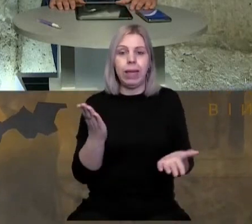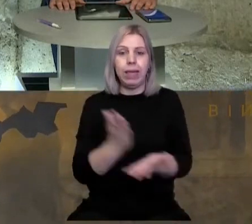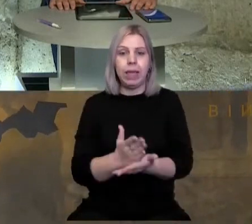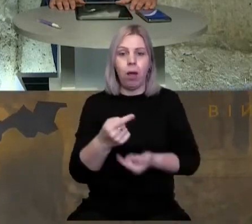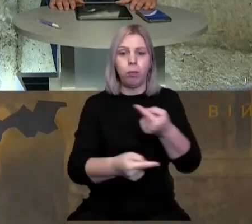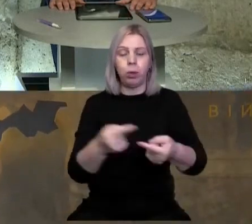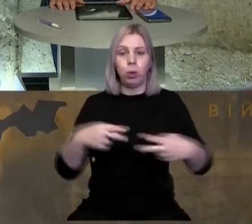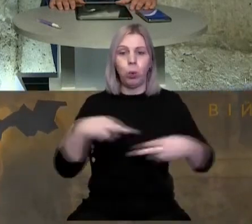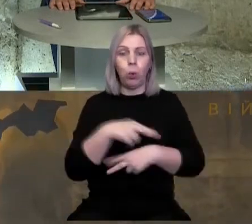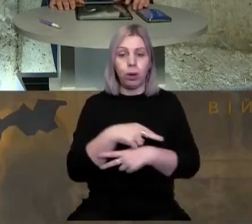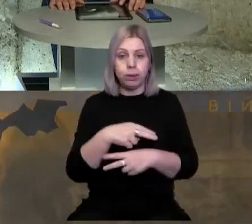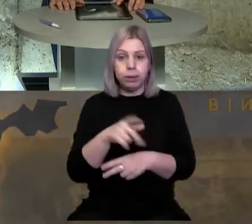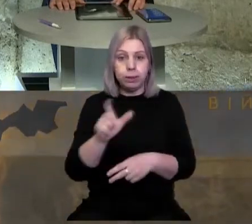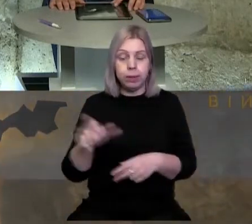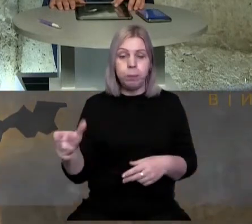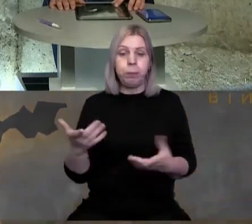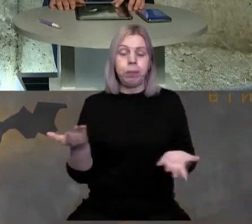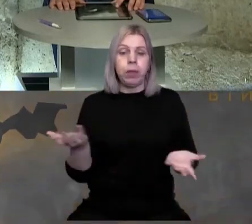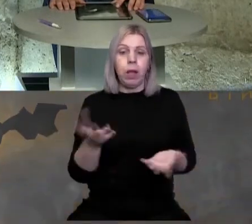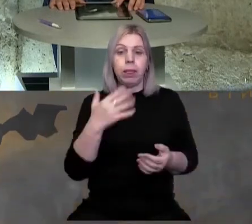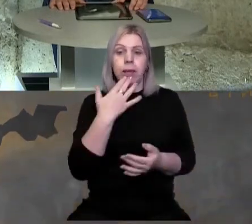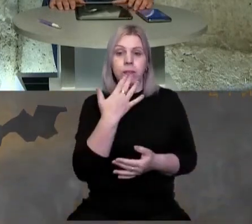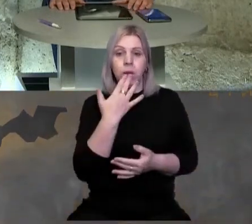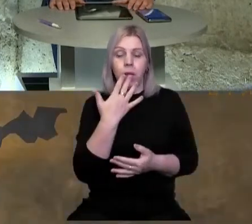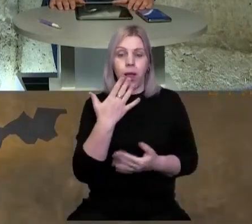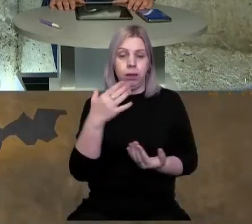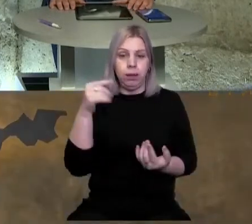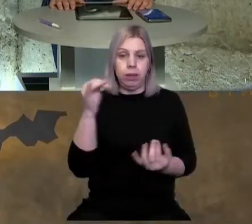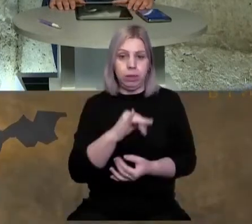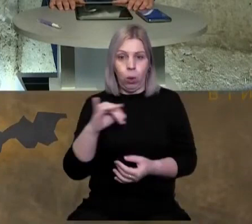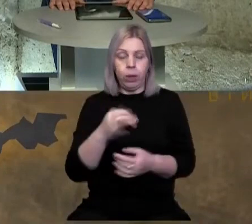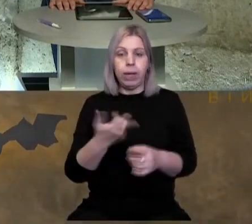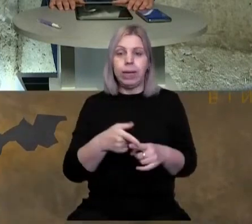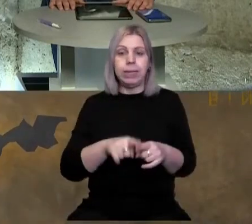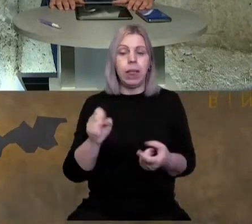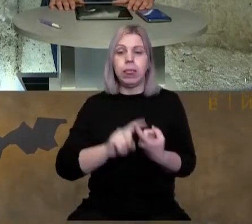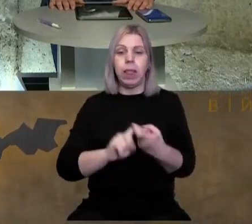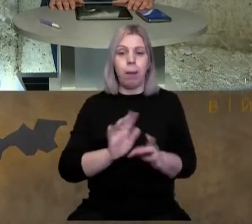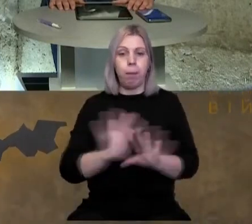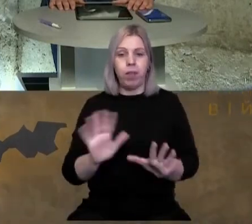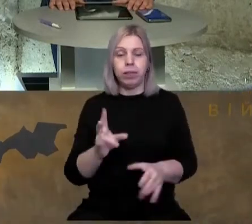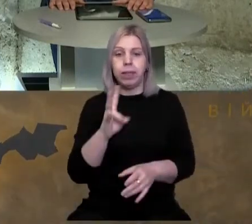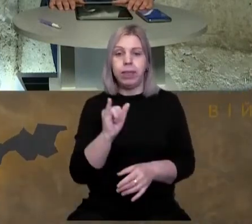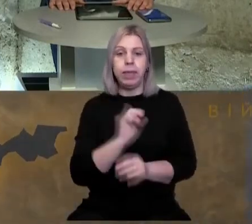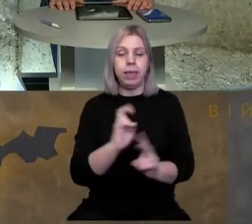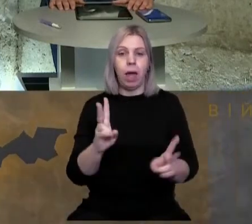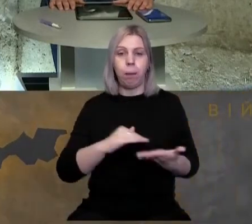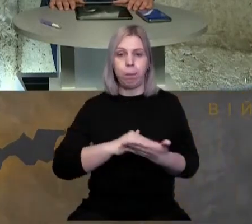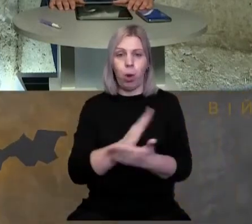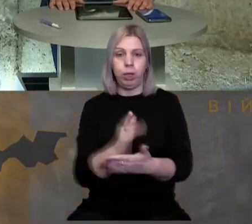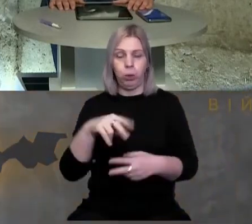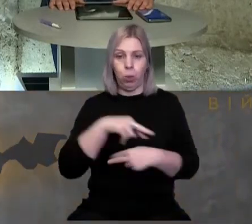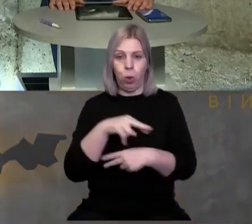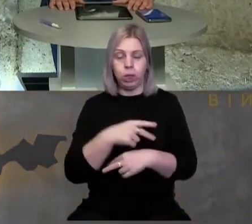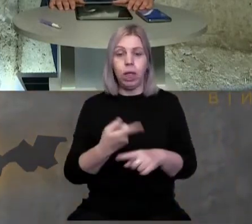пращуром угорців по національної міфології. І це не пов'язане ніяк з політикою